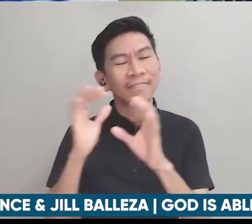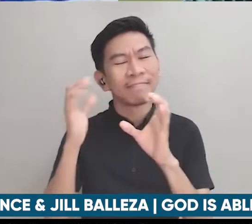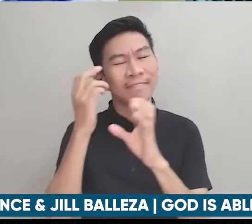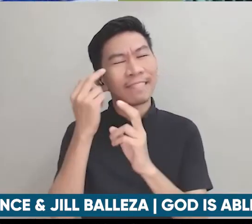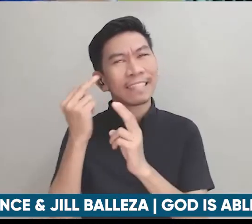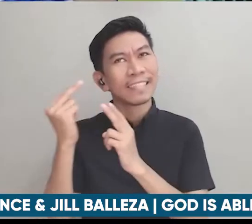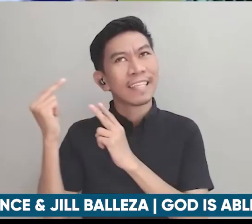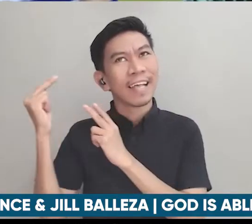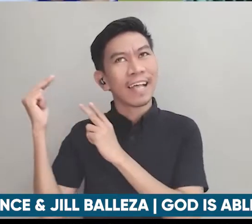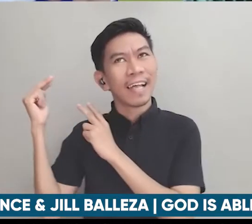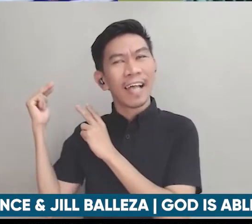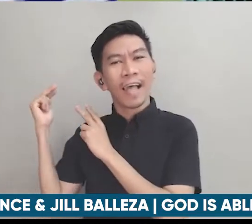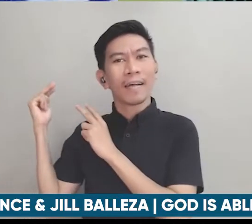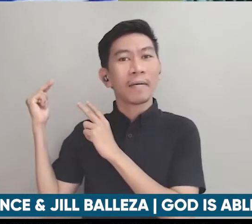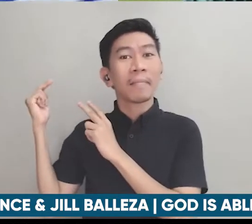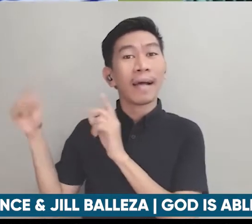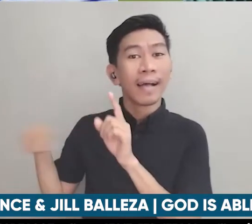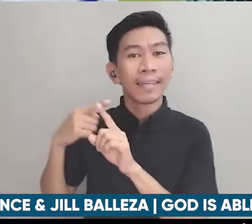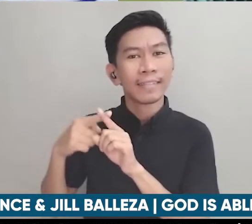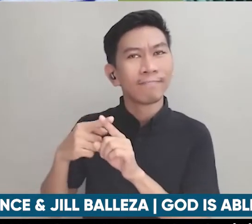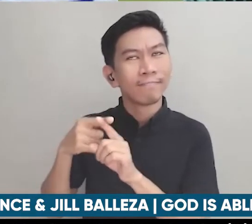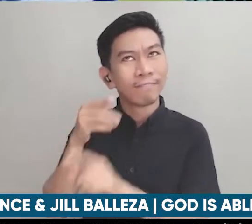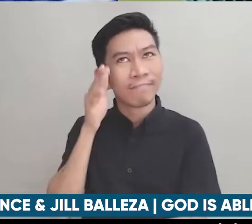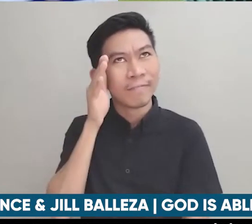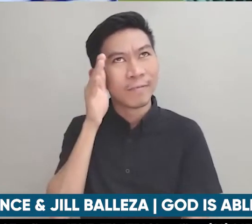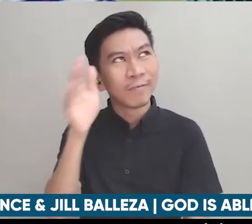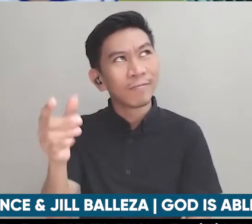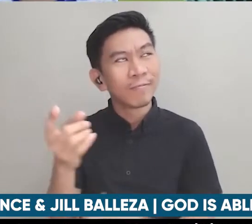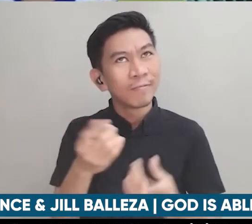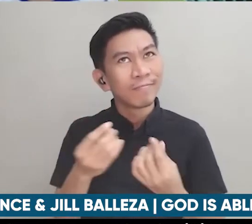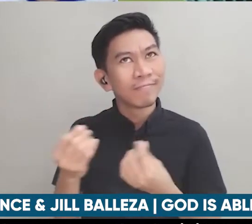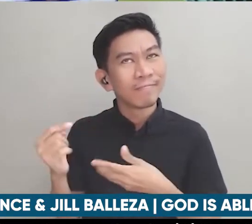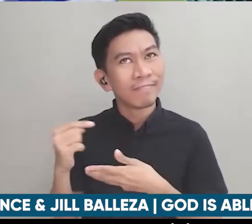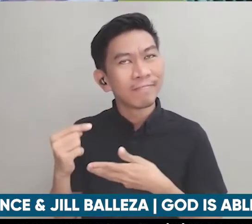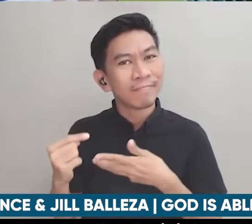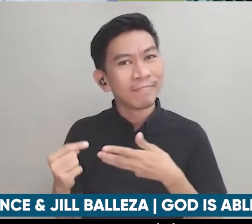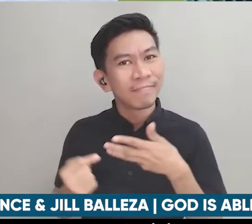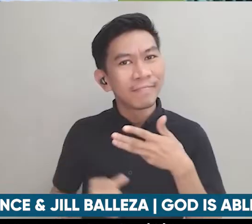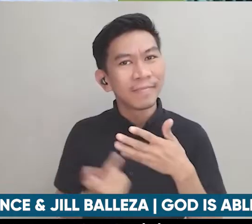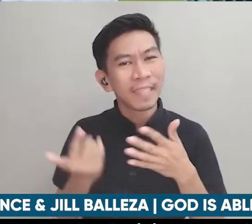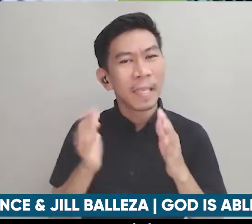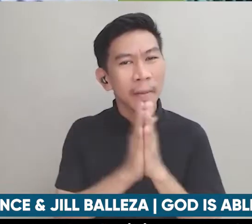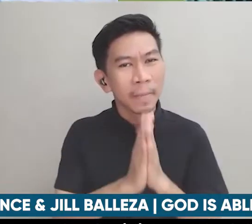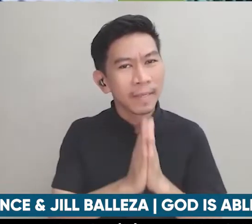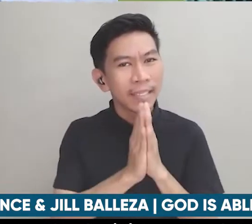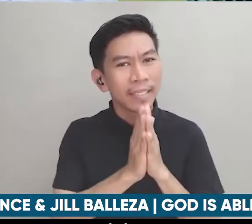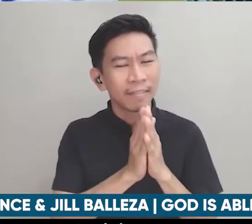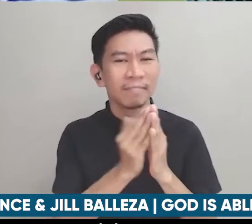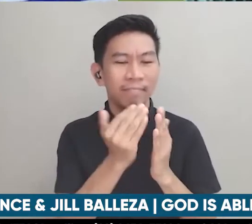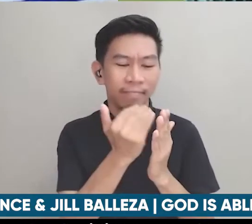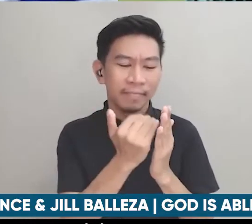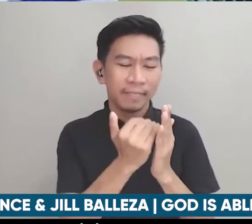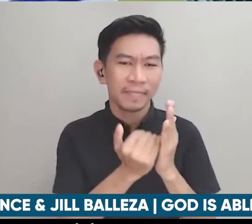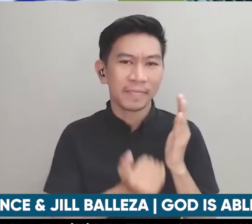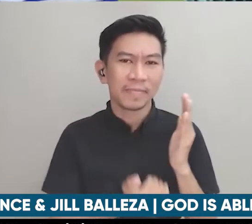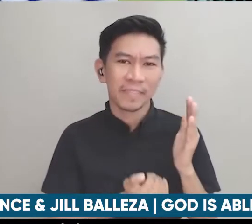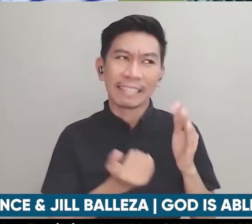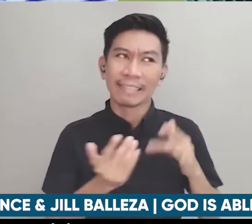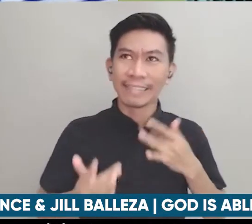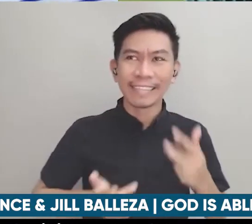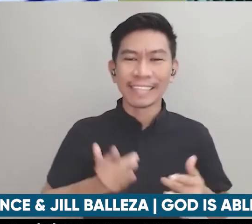pa tayo in the future ano nga yung pwede nating i-plan ahead ano yung pwede nating ipag-pray so yun more of the